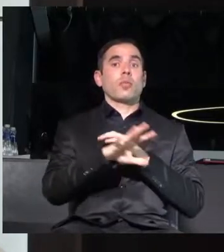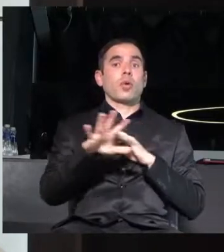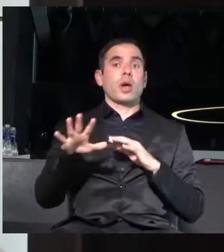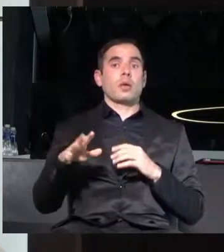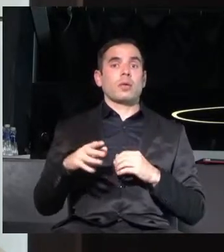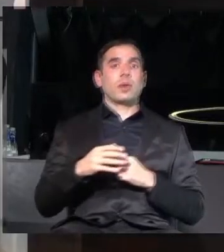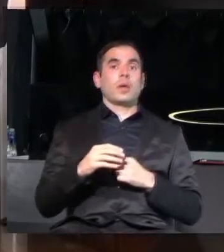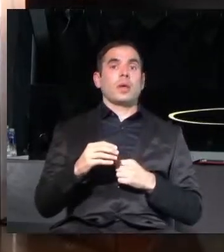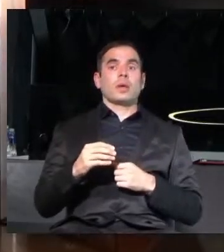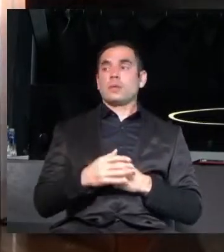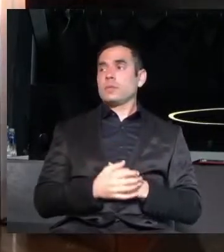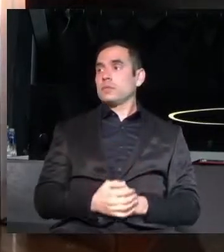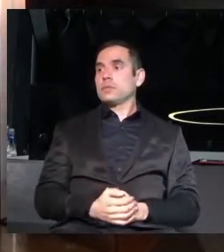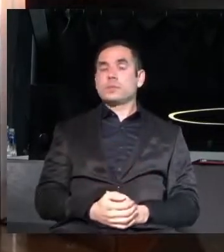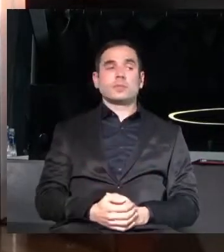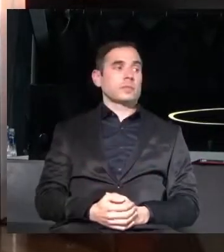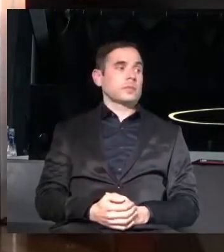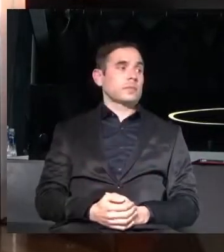Сара.